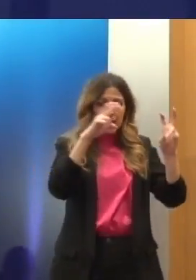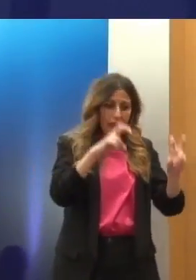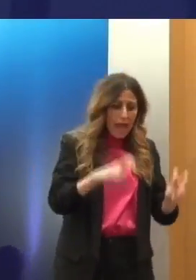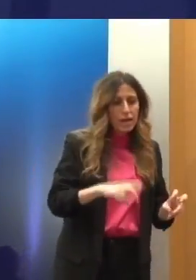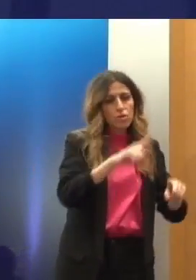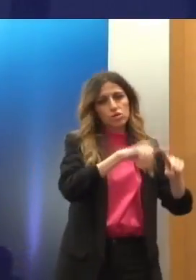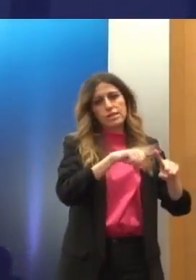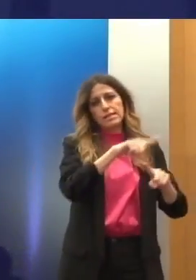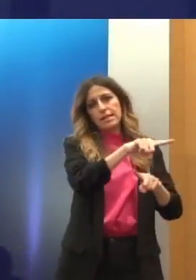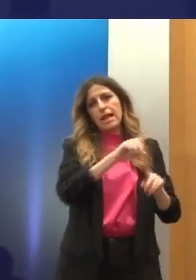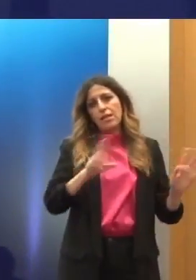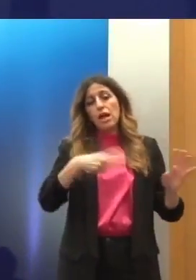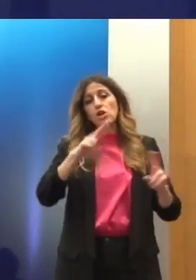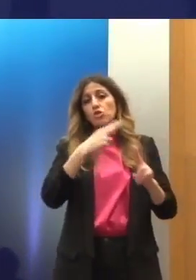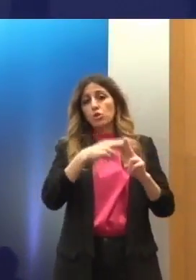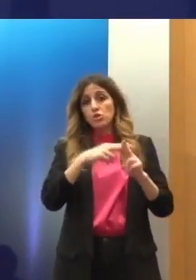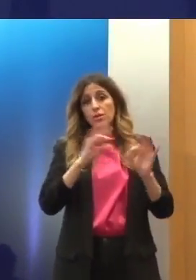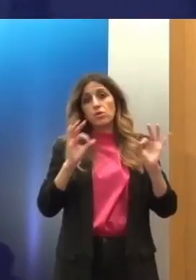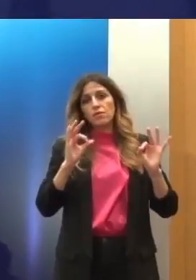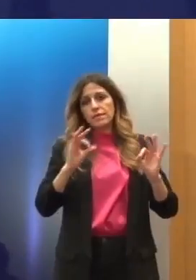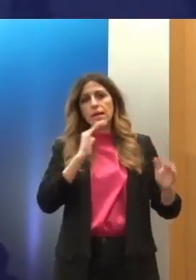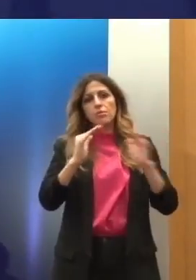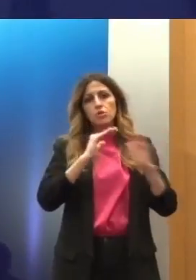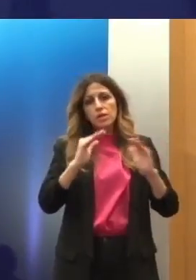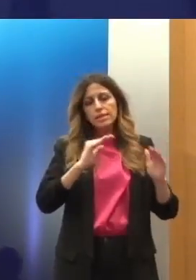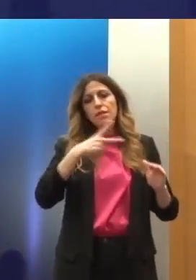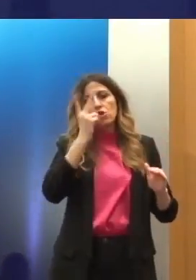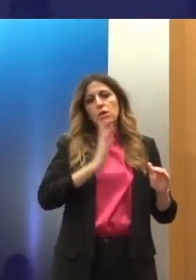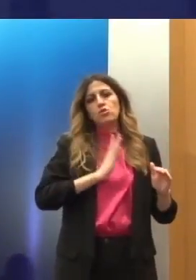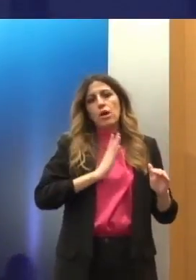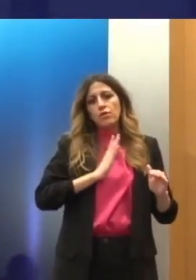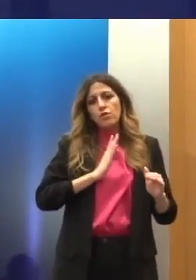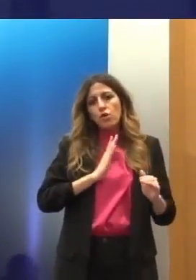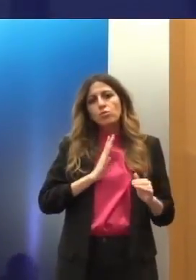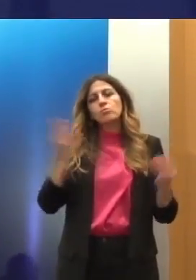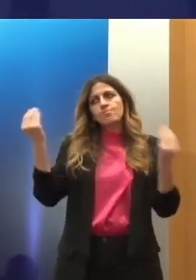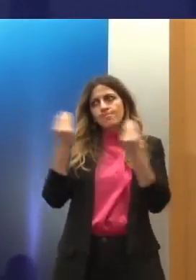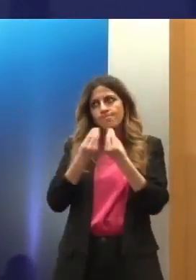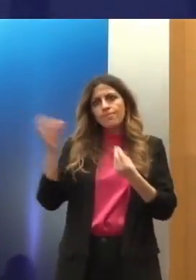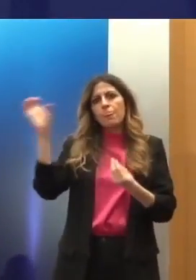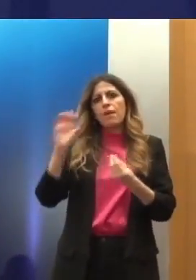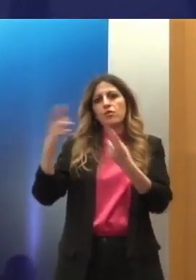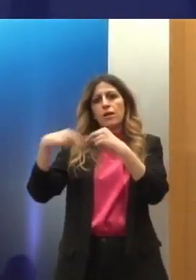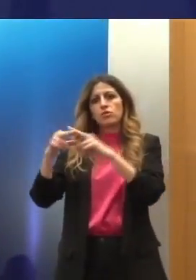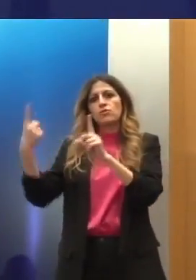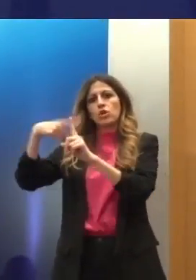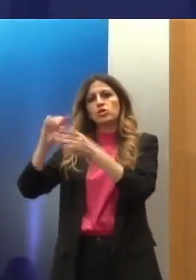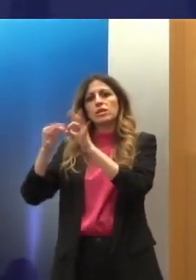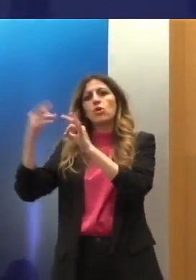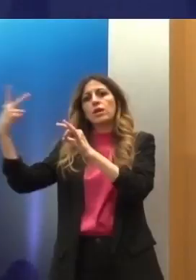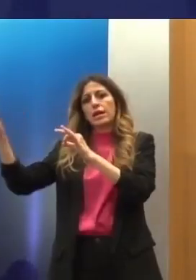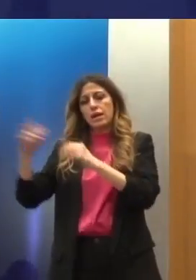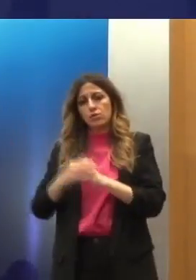πράγματι η προστασία των Δικαιωμάτων των Ανθρώπων στο πλαίσιο του Ευρωπαϊκού από το Συμβούλιο της Επιπρόβλησης και τα όργανά του. Κυρίως το Ευρωπαϊκό